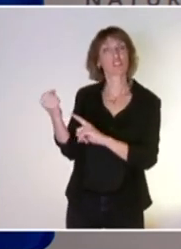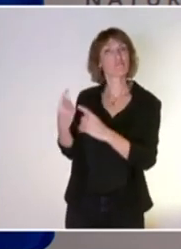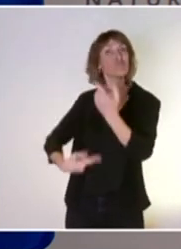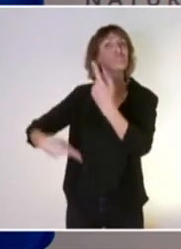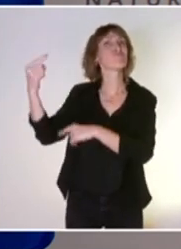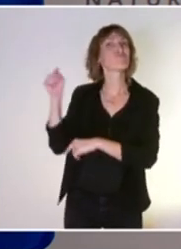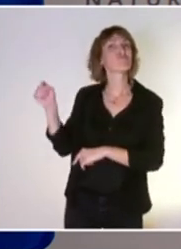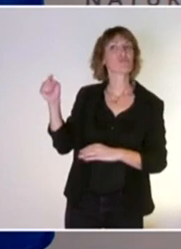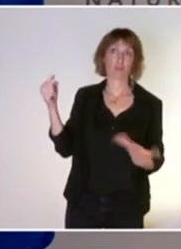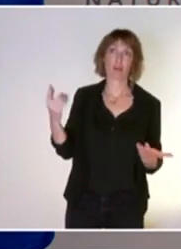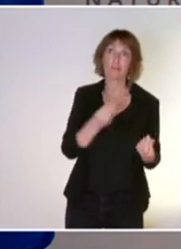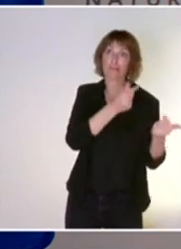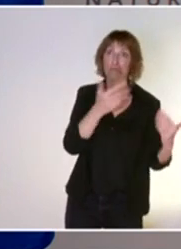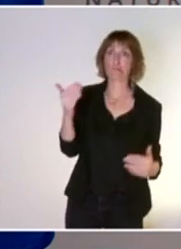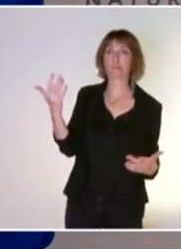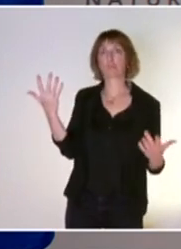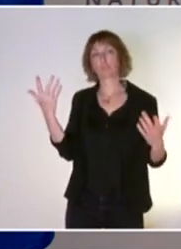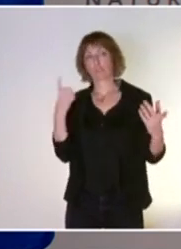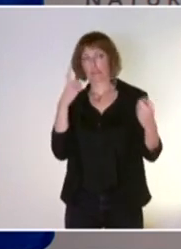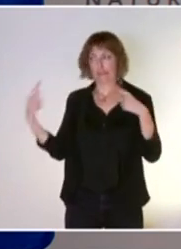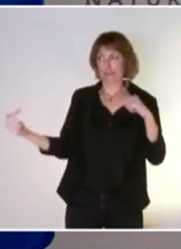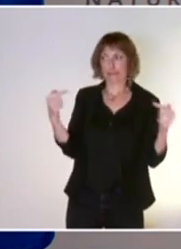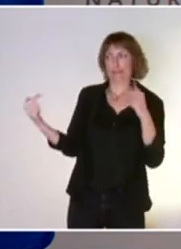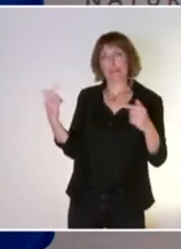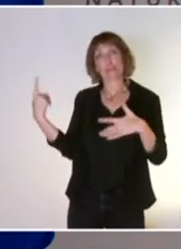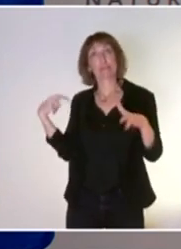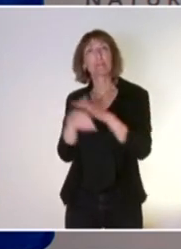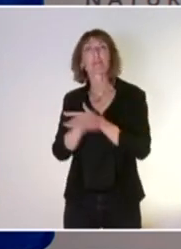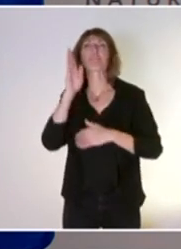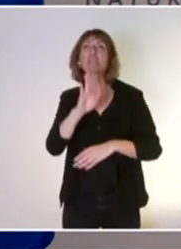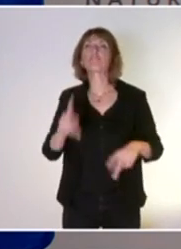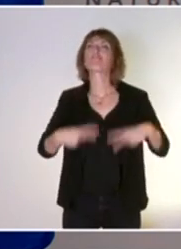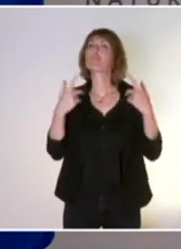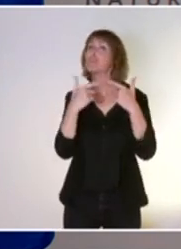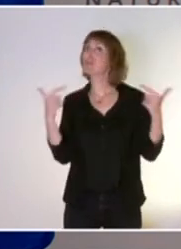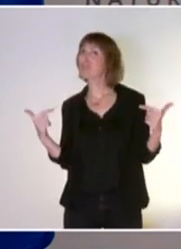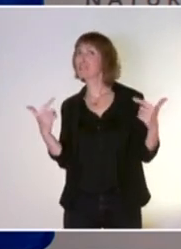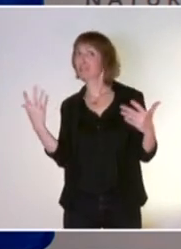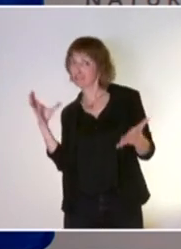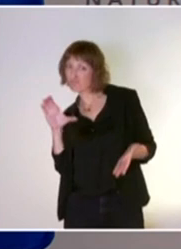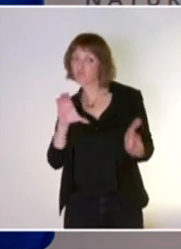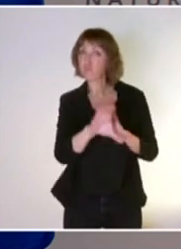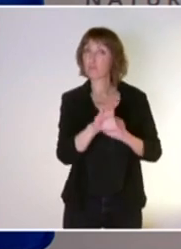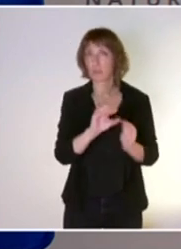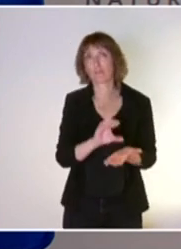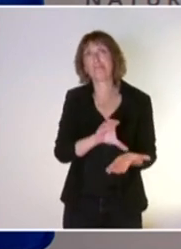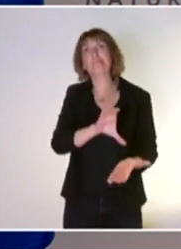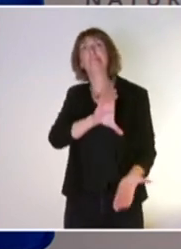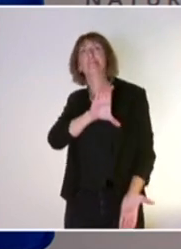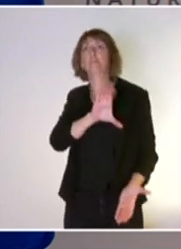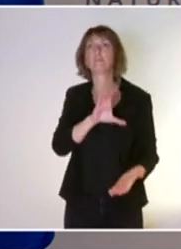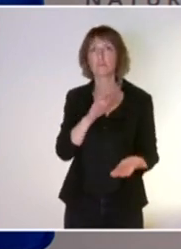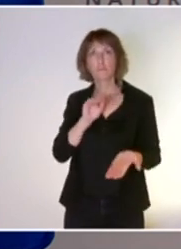eu ce débat sur les financements propres à la biodiversité, sur la nécessité de les renforcer, peut-être même